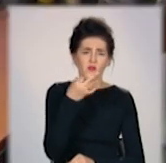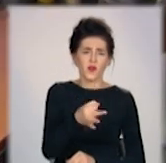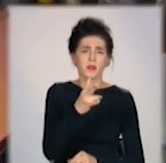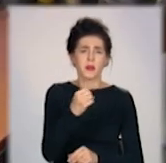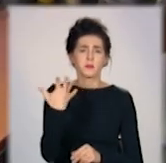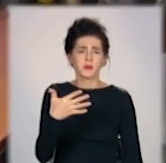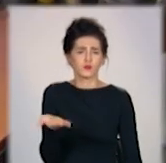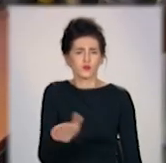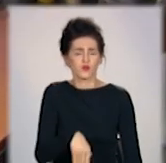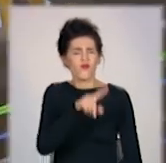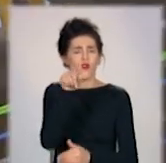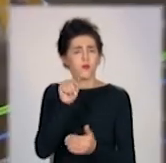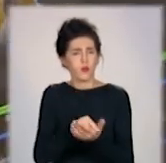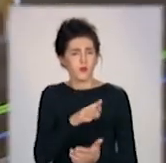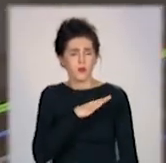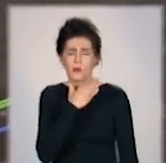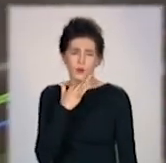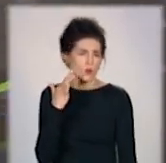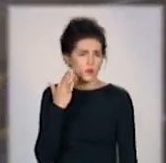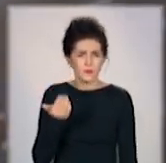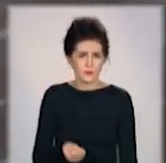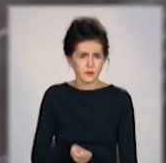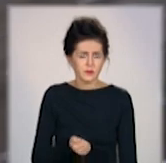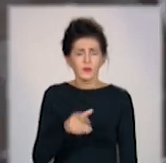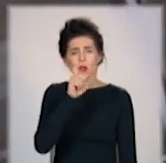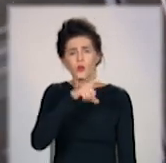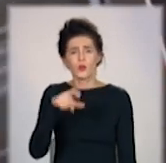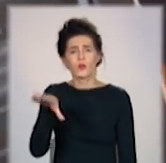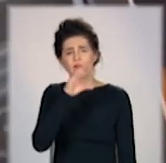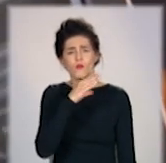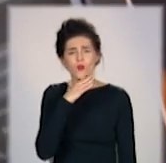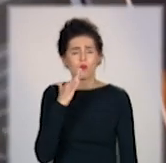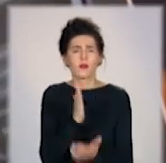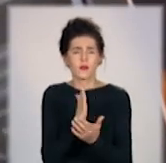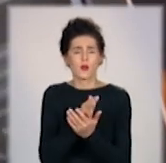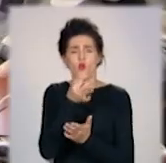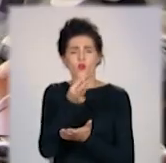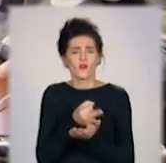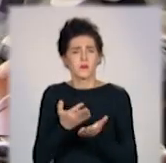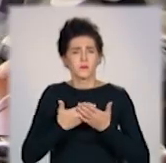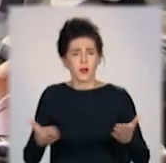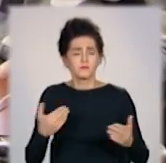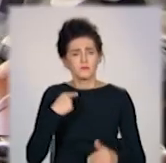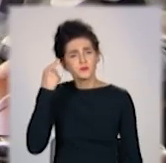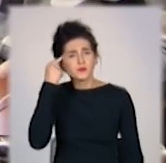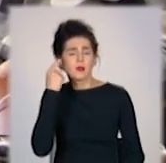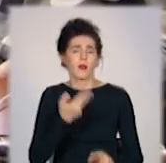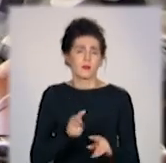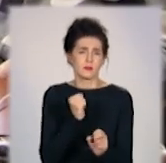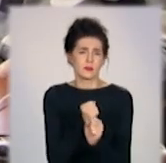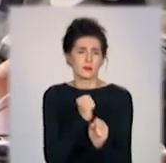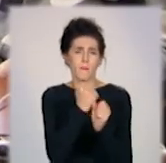запитань. Запитань дуже багато і у людей немає достовірної відповіді. Саме для цього ми започаткували цей проєкт. Ми дуже